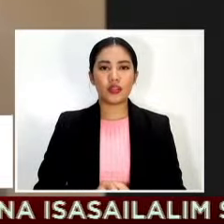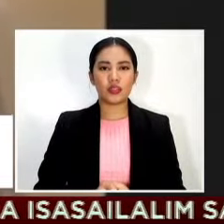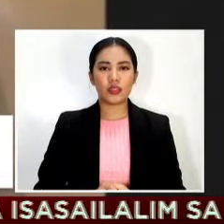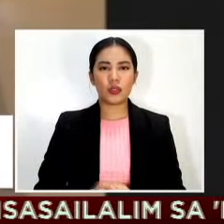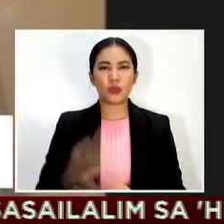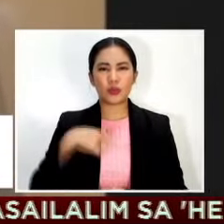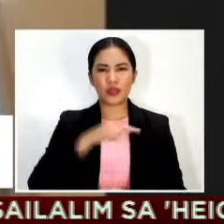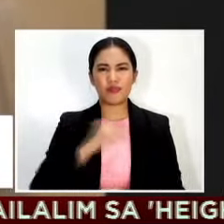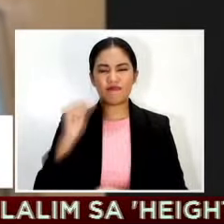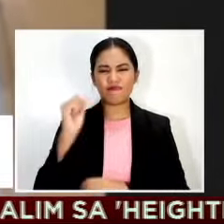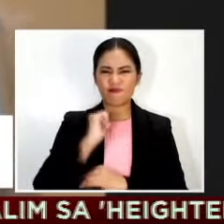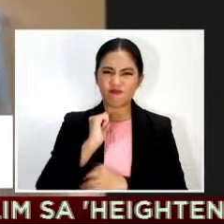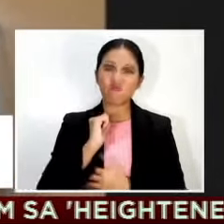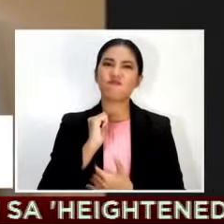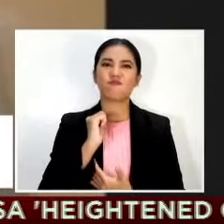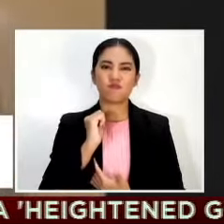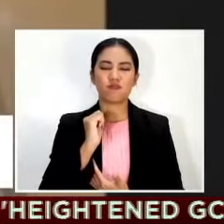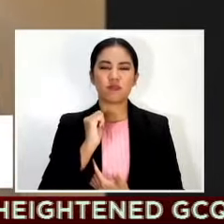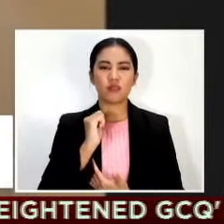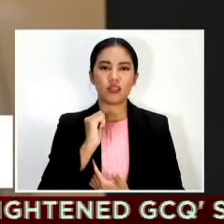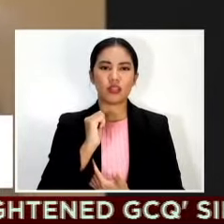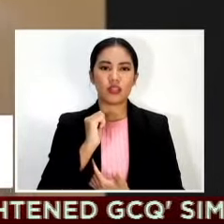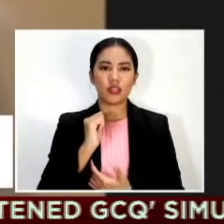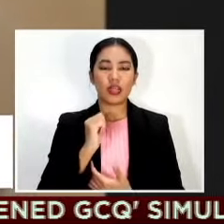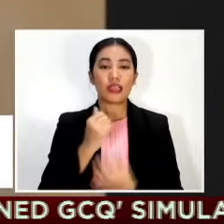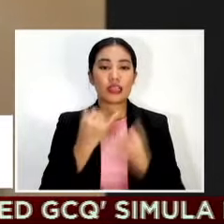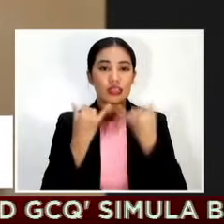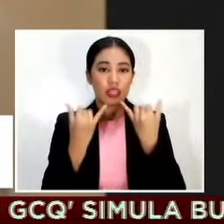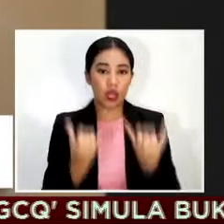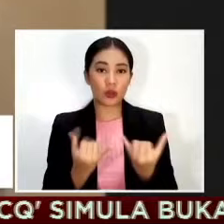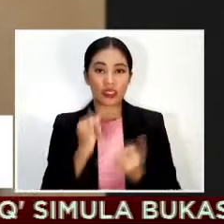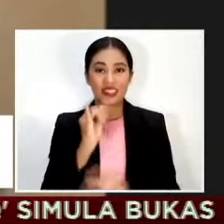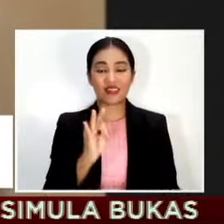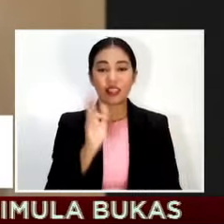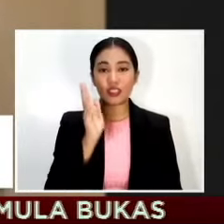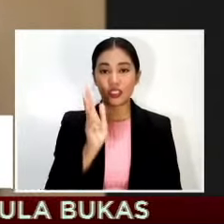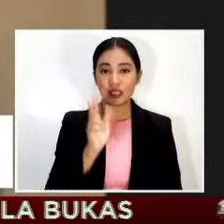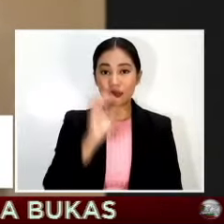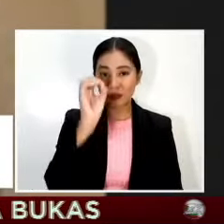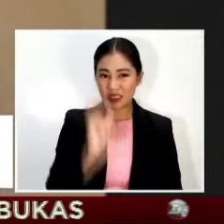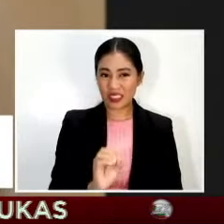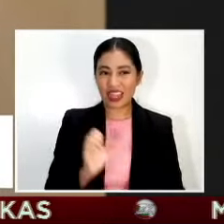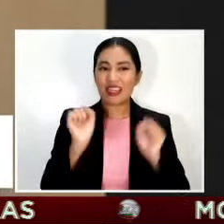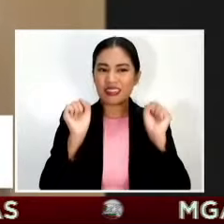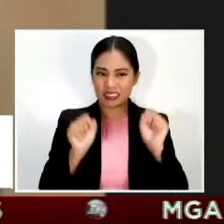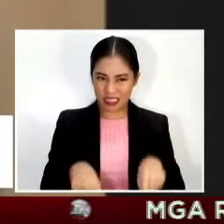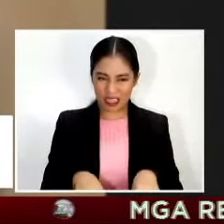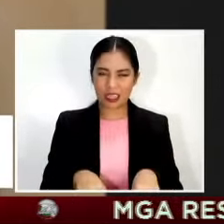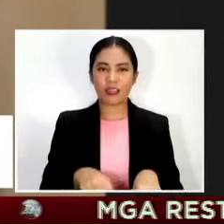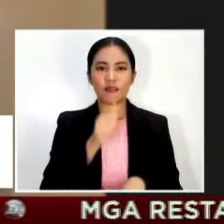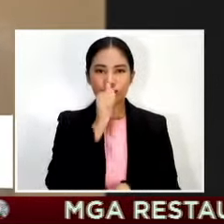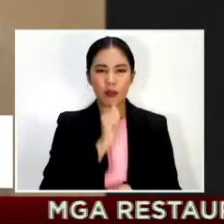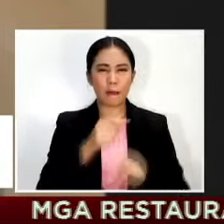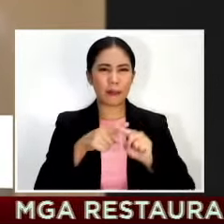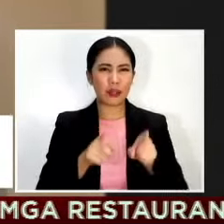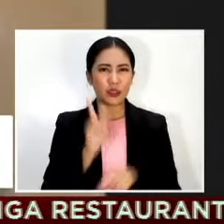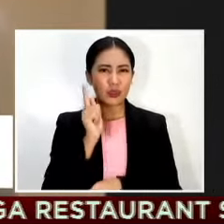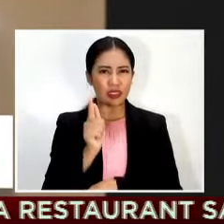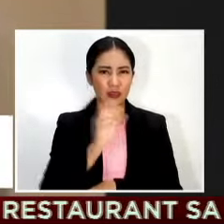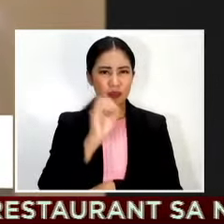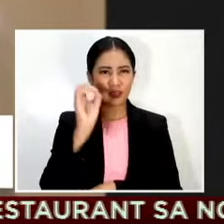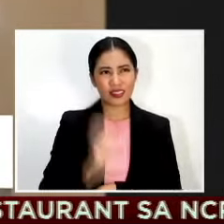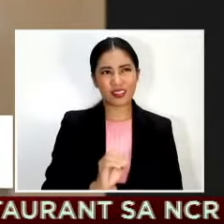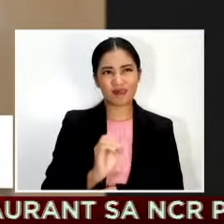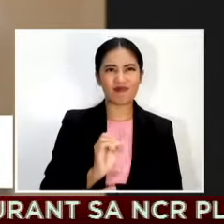talaga siya mas mailalaban na namin is 30% pero kaka-upload it's 20% so right now isip pa rin